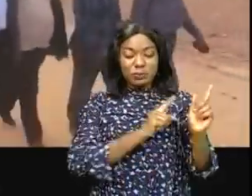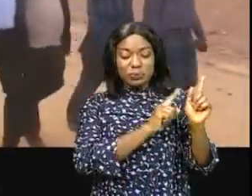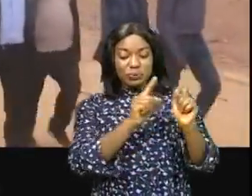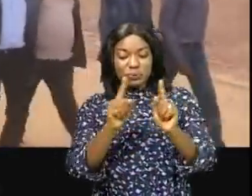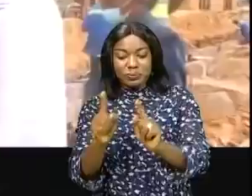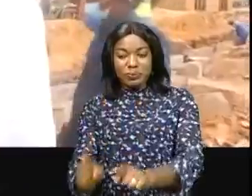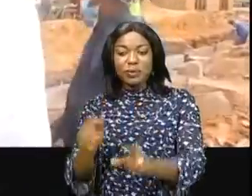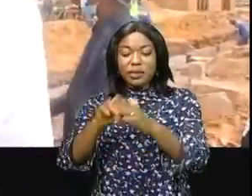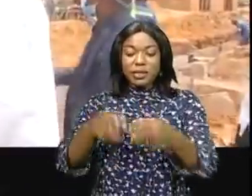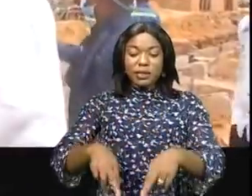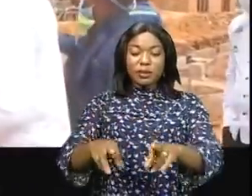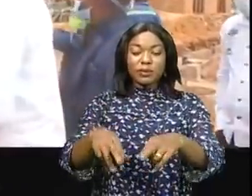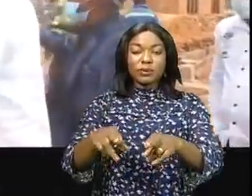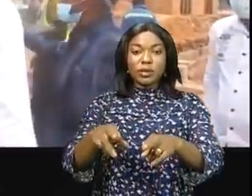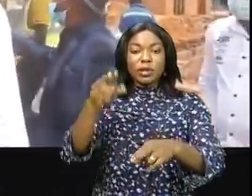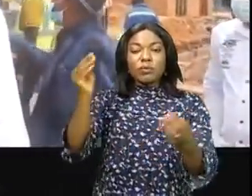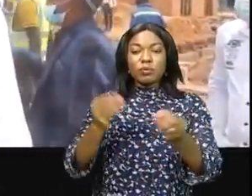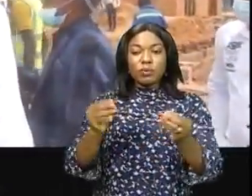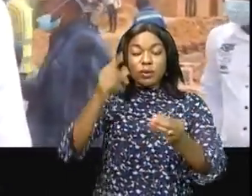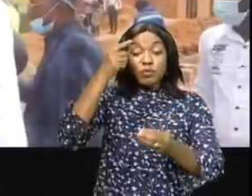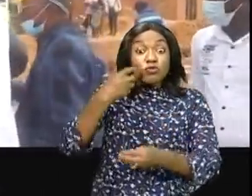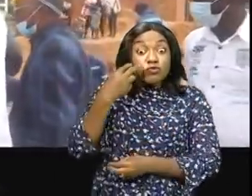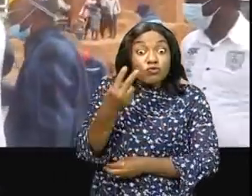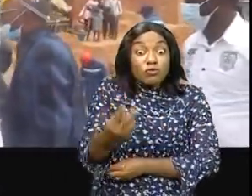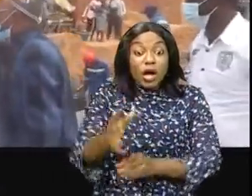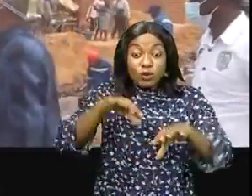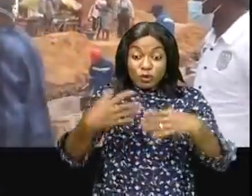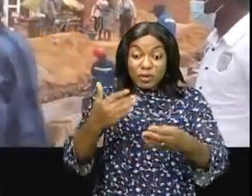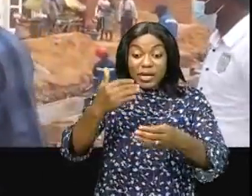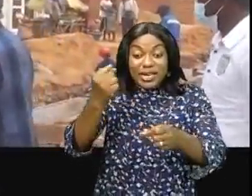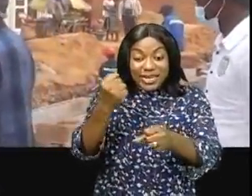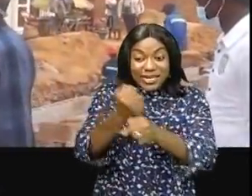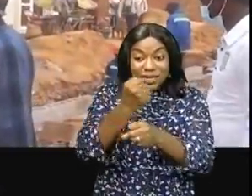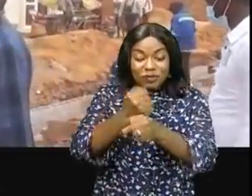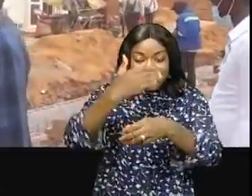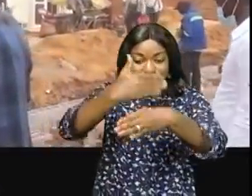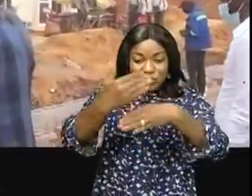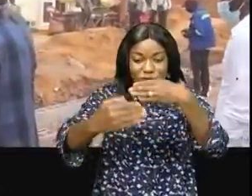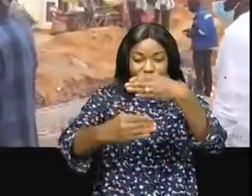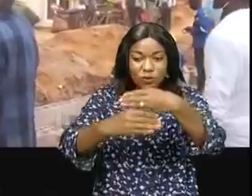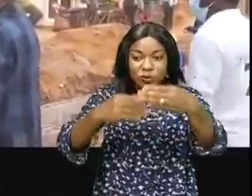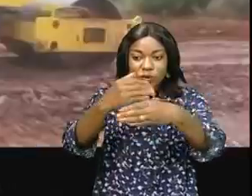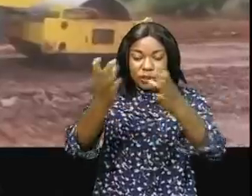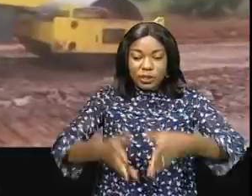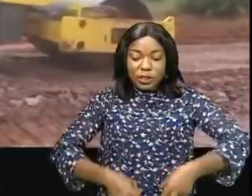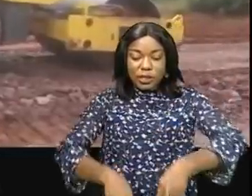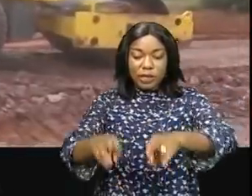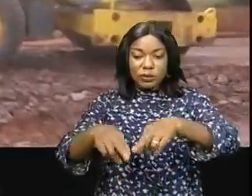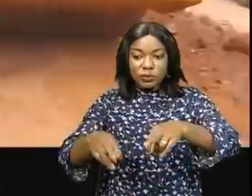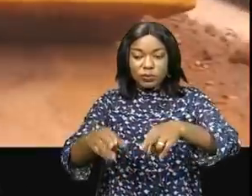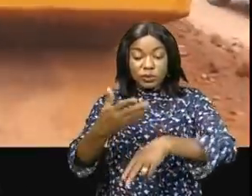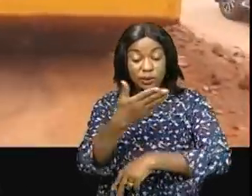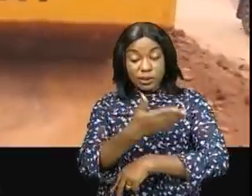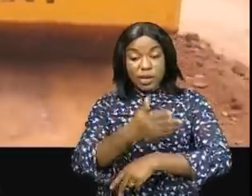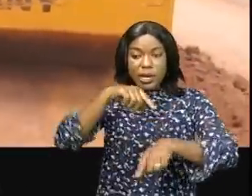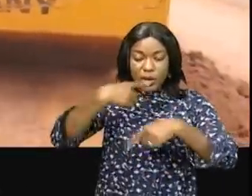'est mercredi 7 avril 2021, c'était pour palper du doigt les travaux de construction des routes urbaines allant de l'avenue Ongongandou